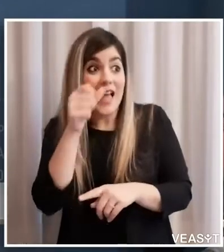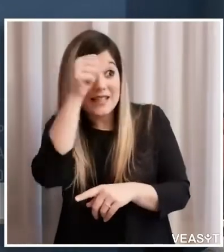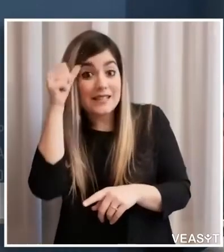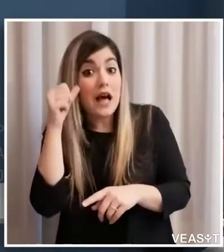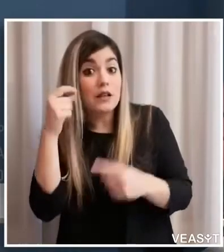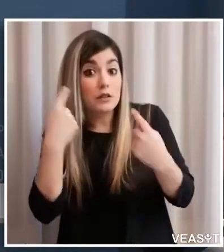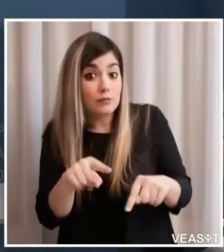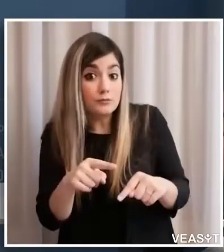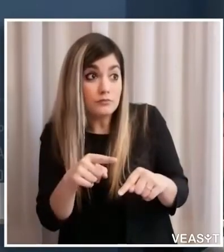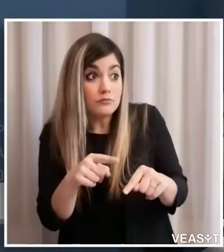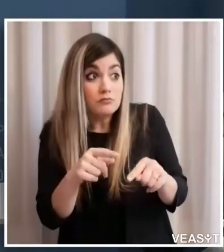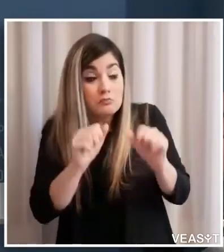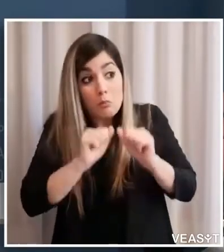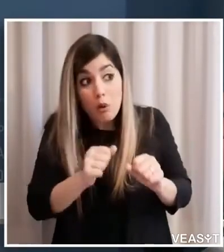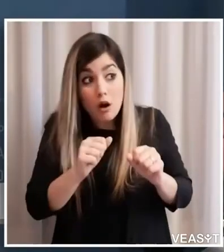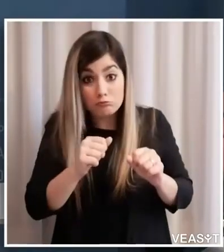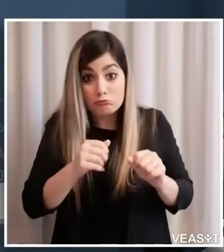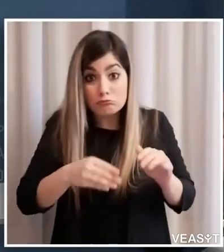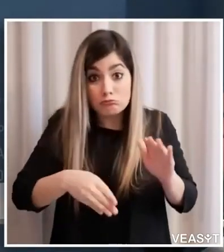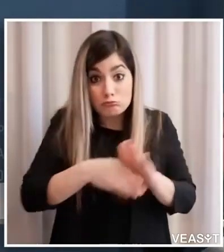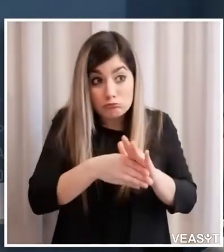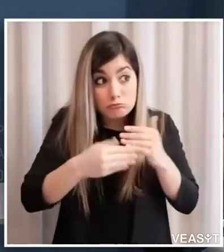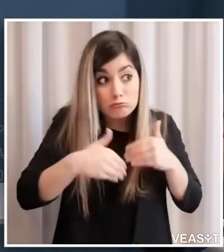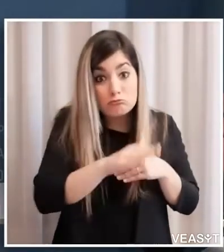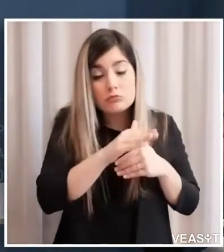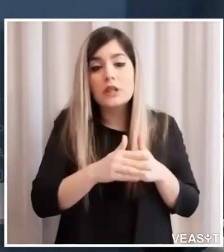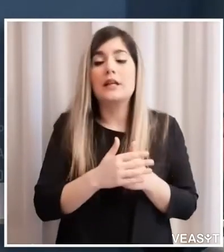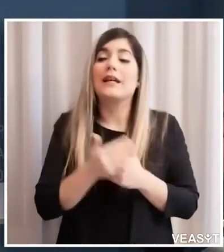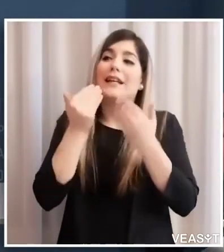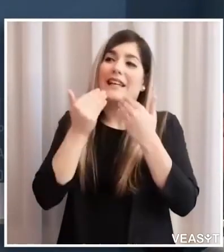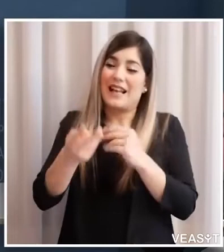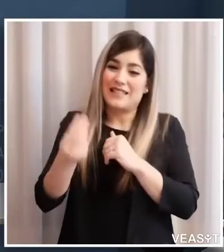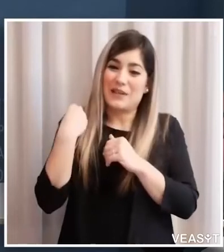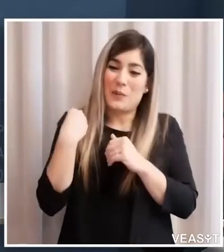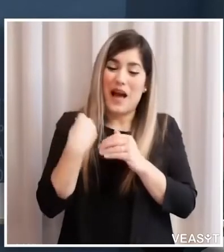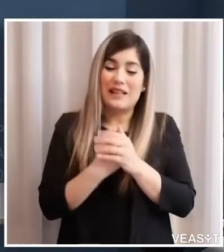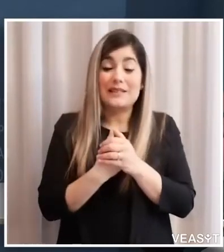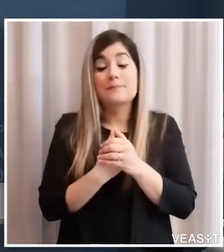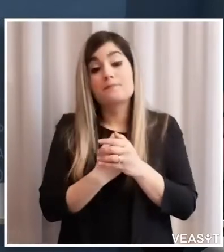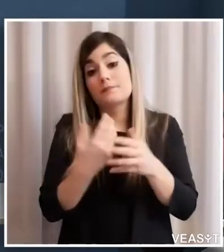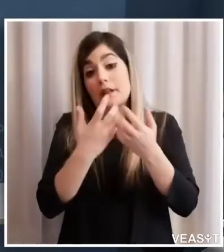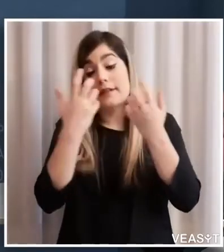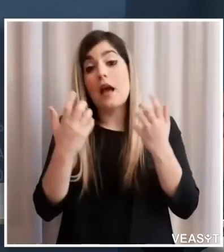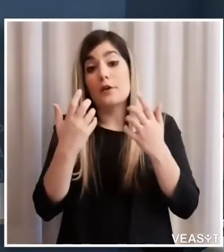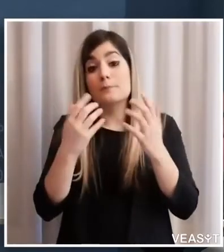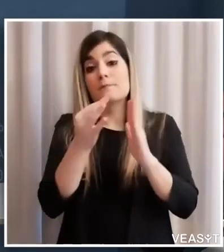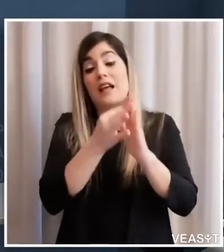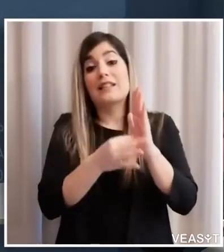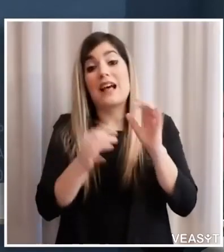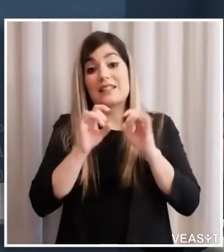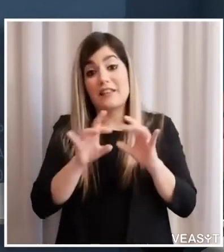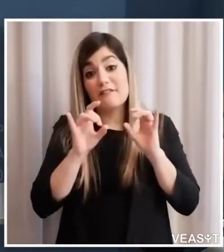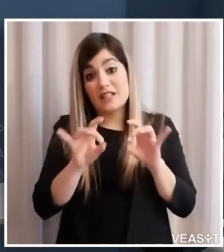domanda relativamente ai dati di infezione e anche di